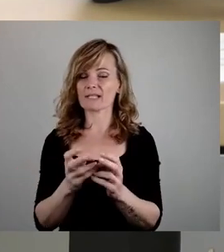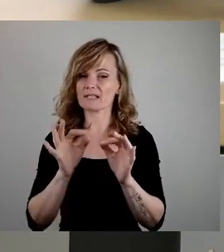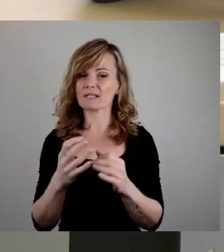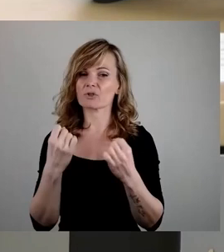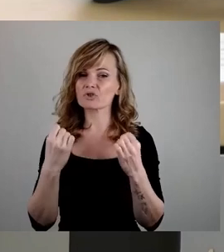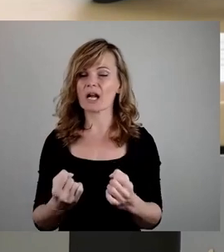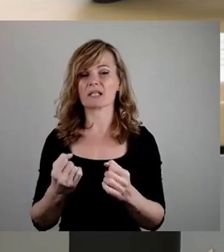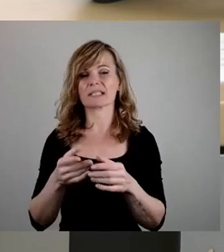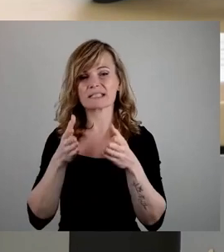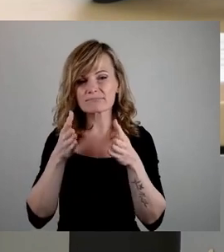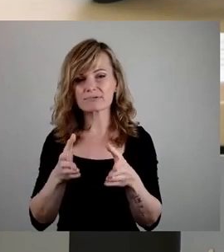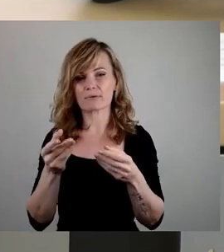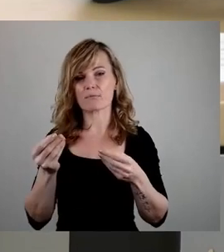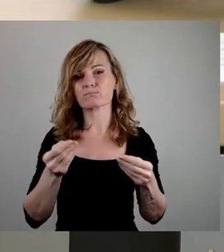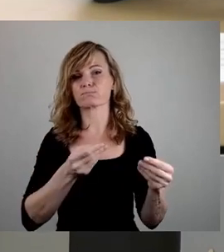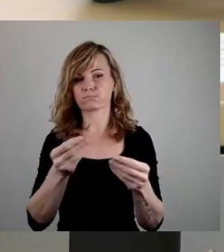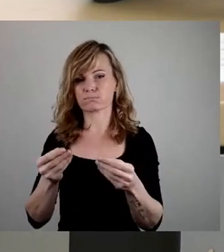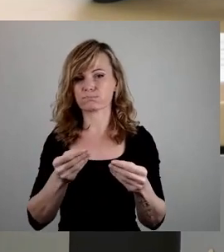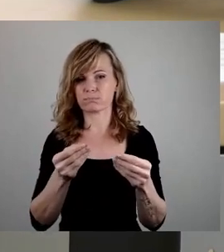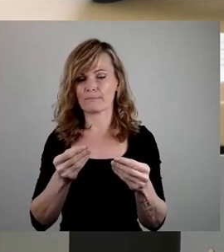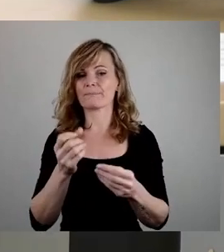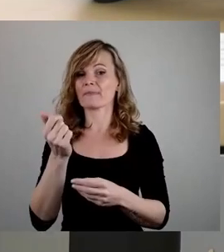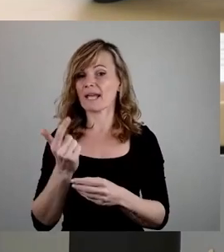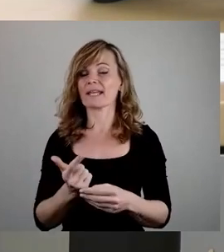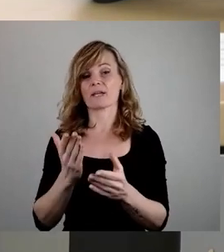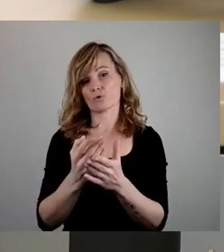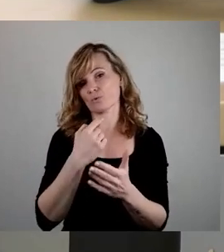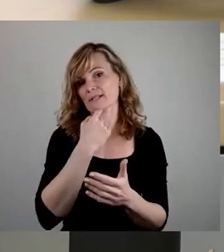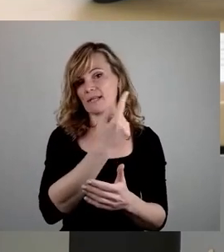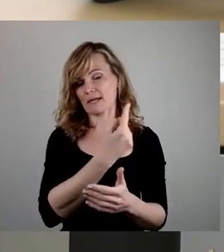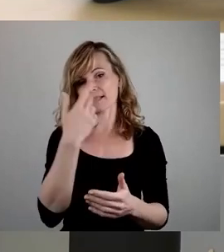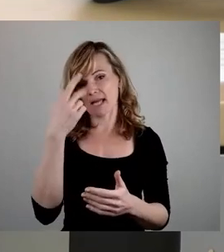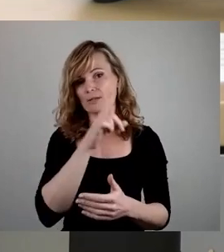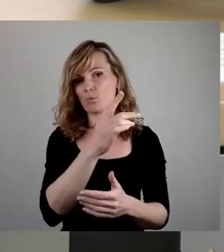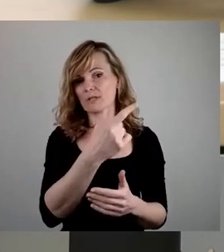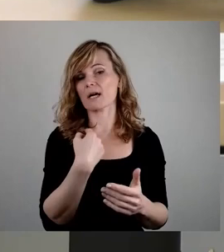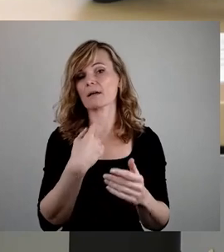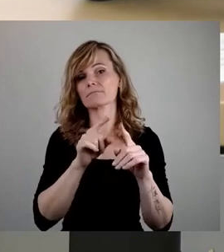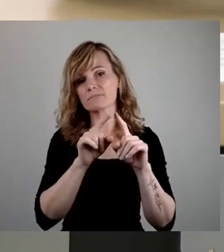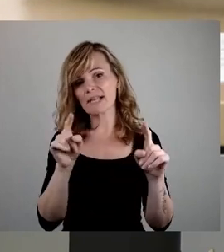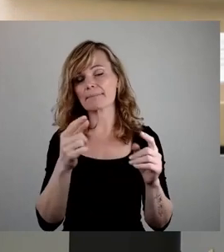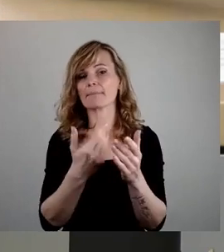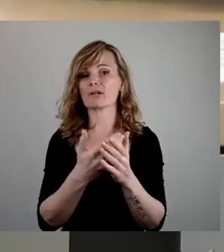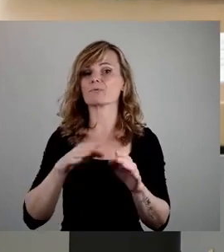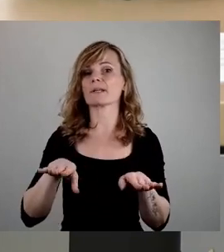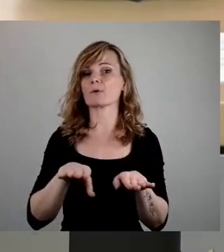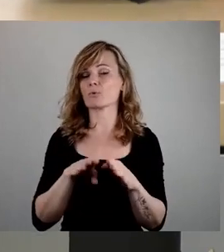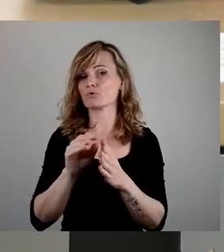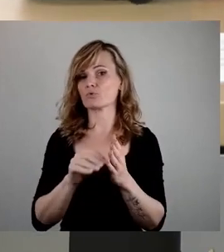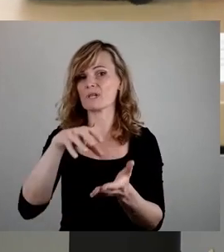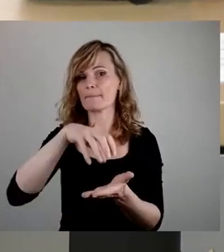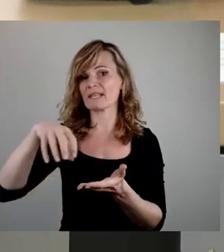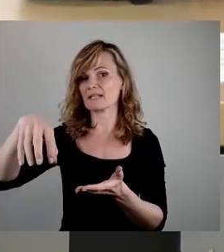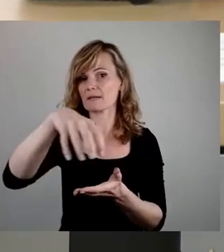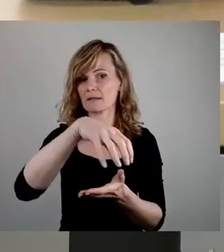wurden, sind. Einige sind ja jetzt auch schon angesprochen worden. Herr Donaußer ließ auf das Thema Grundschulbezirke hin. Ich würde gerne noch einmal das